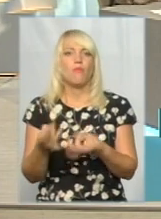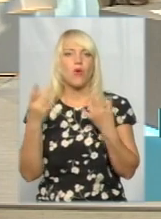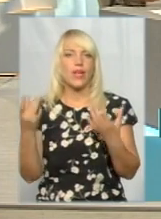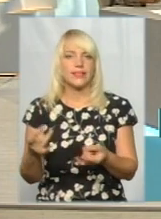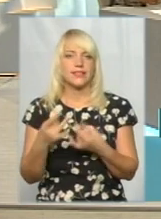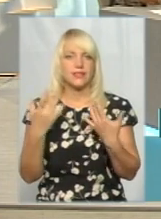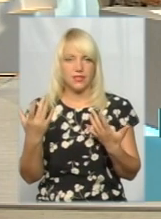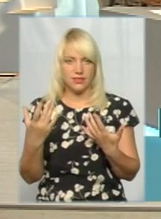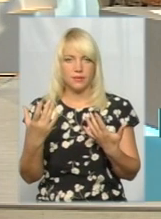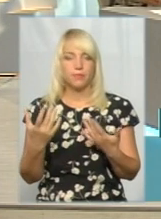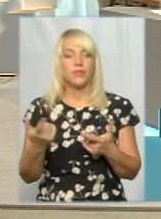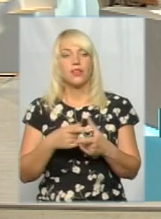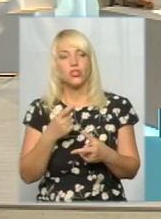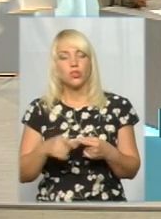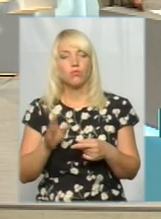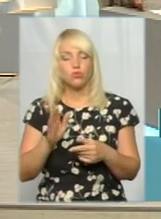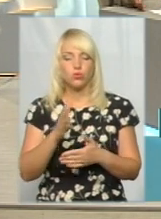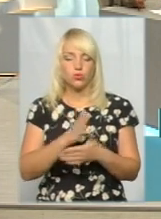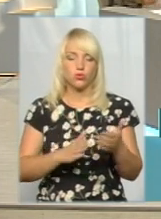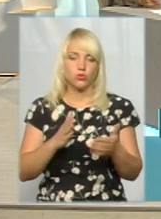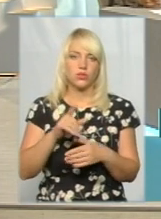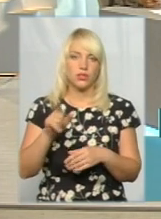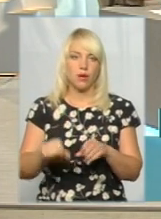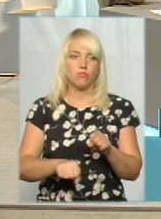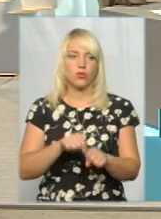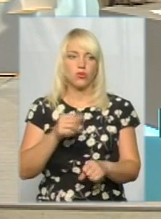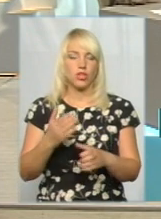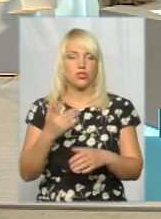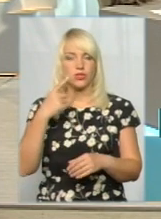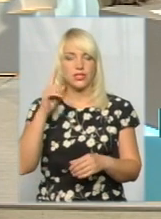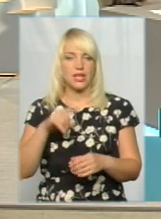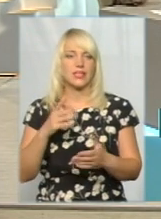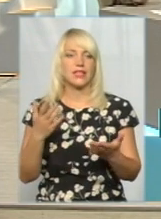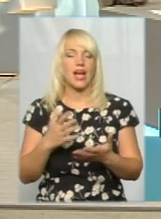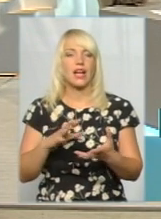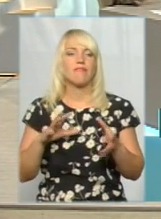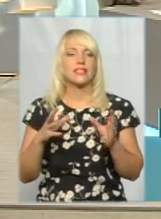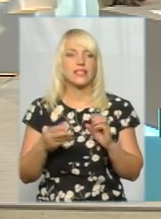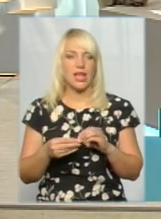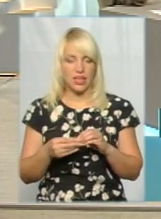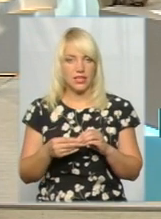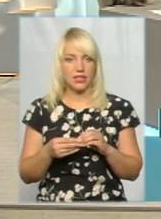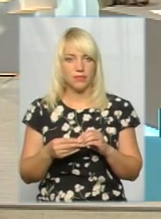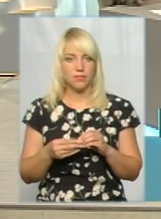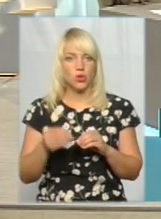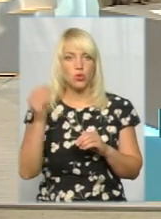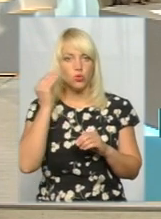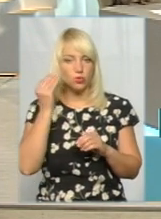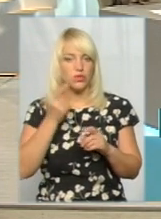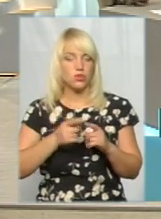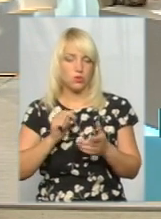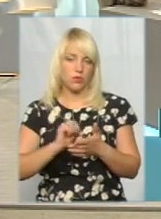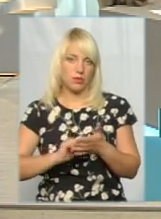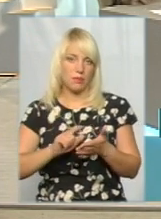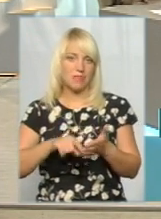чи будуть усунуті там порушення, якщо ви знаєте, і яка взагалі думка з цього приводу міської